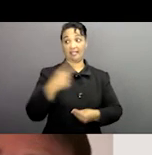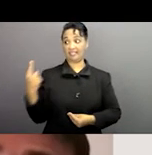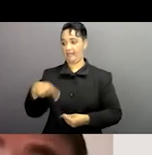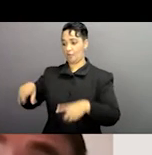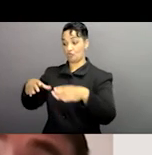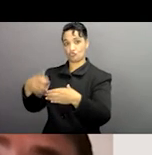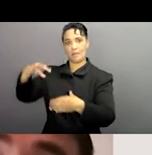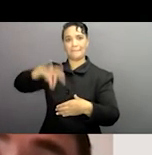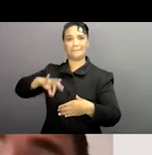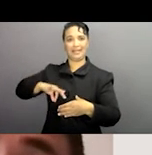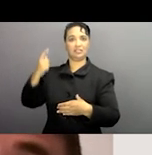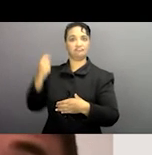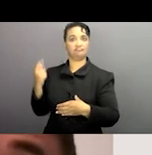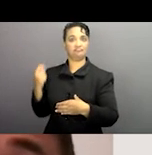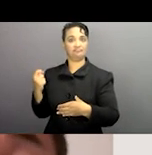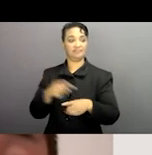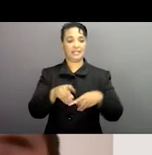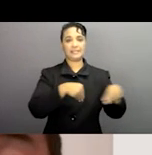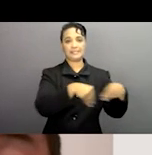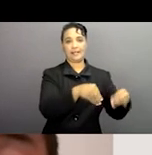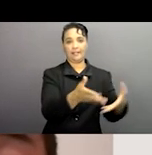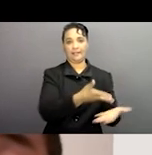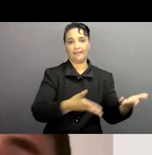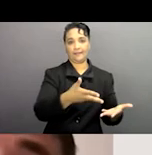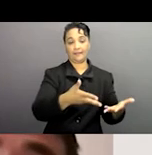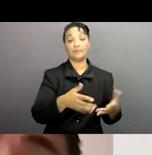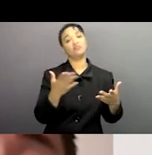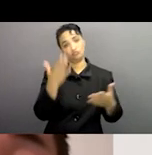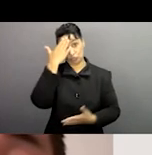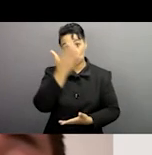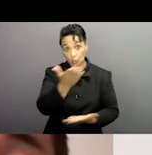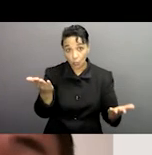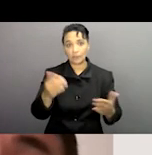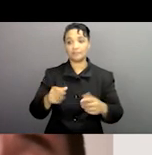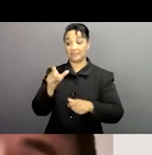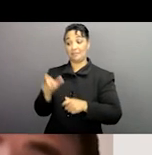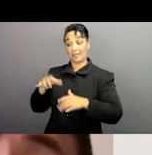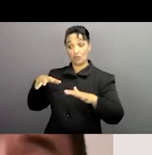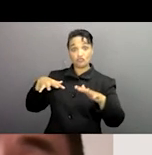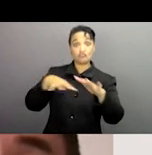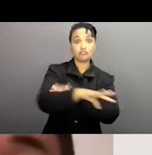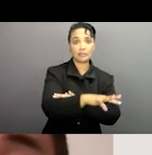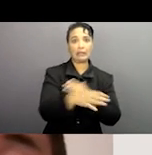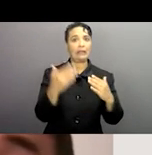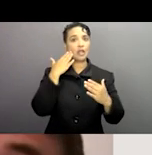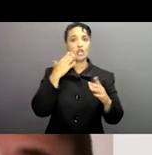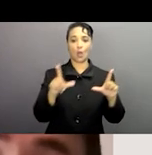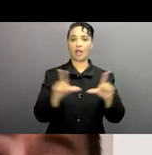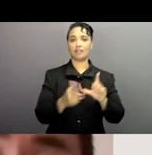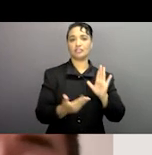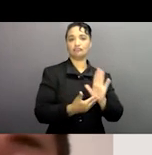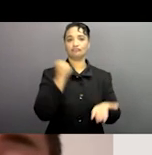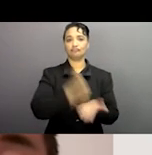il y a aussi d'autres instances potentielles d'exploitation et les demandeurs d'asile comme vous le savez aussi semblent avoir